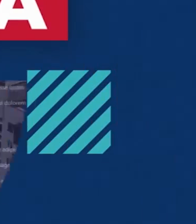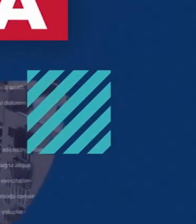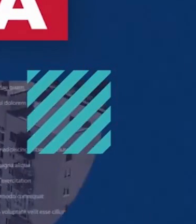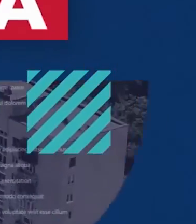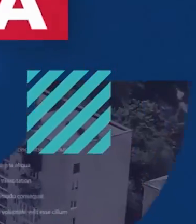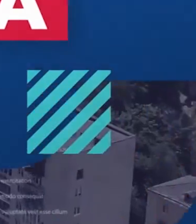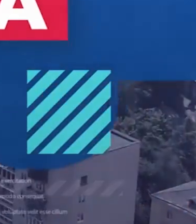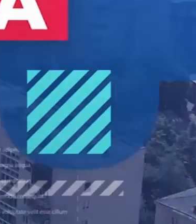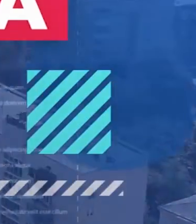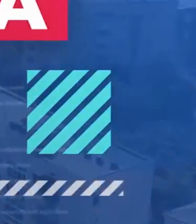Допомагайте Допомагайте спокій